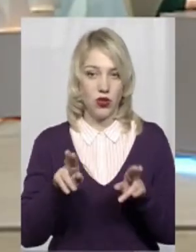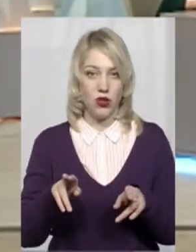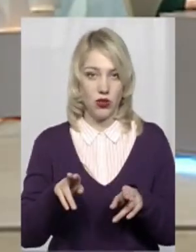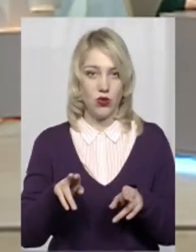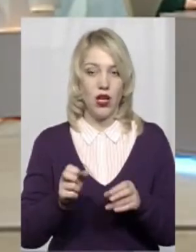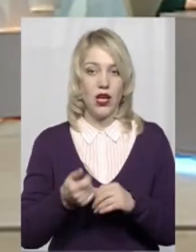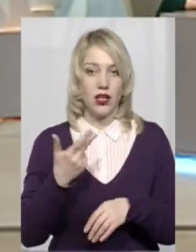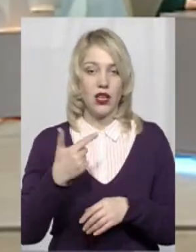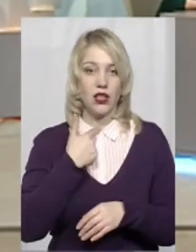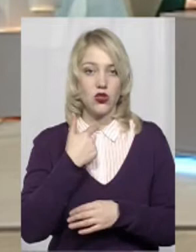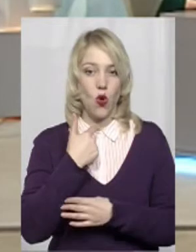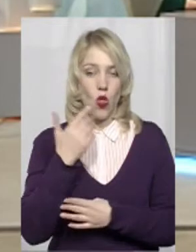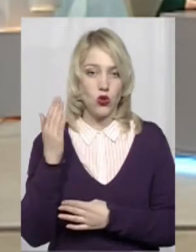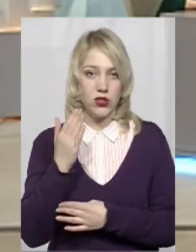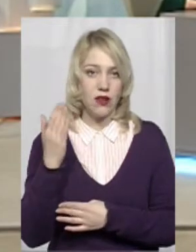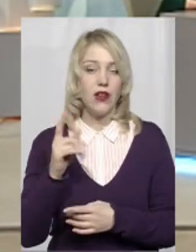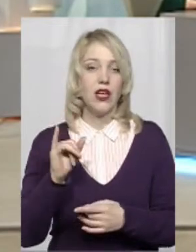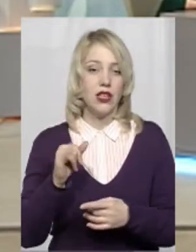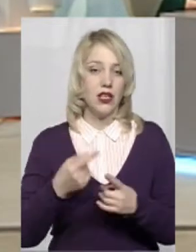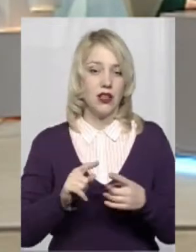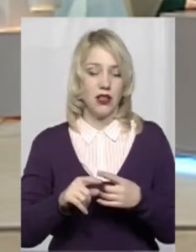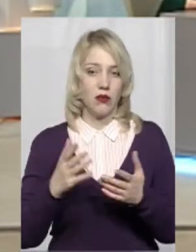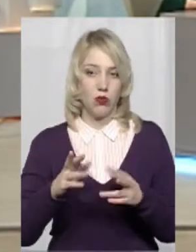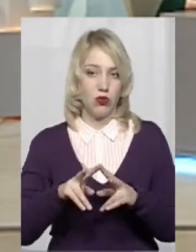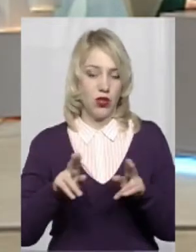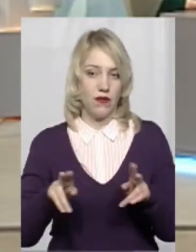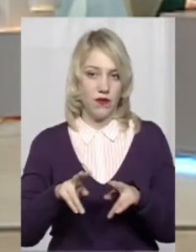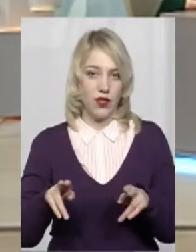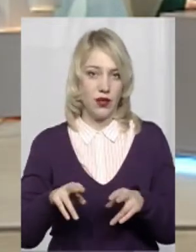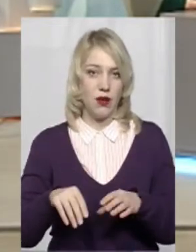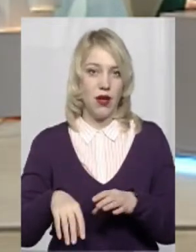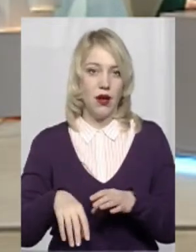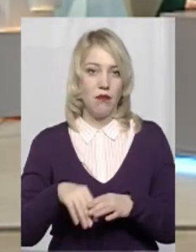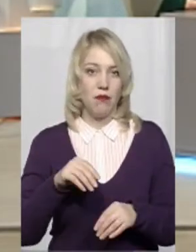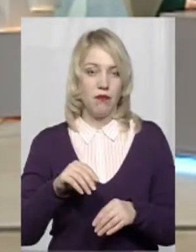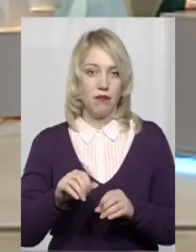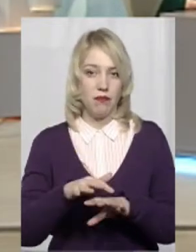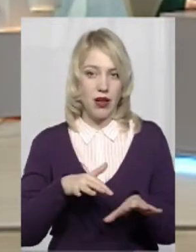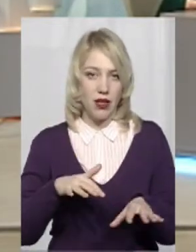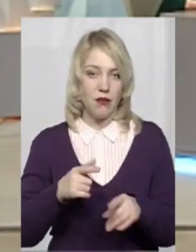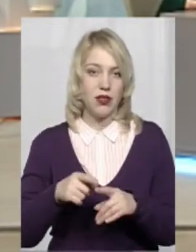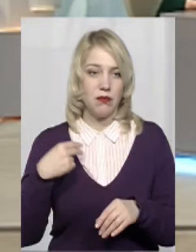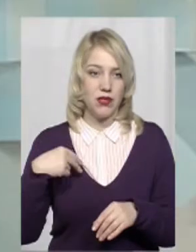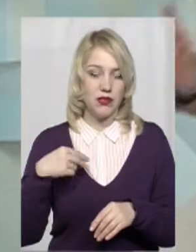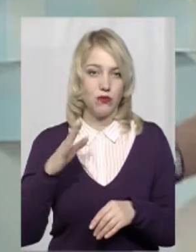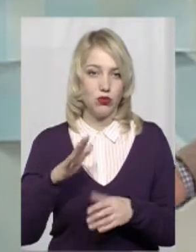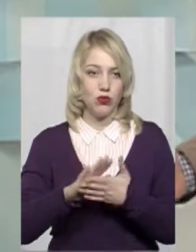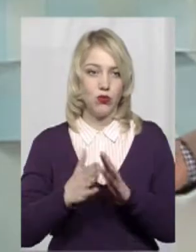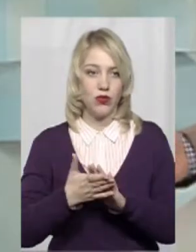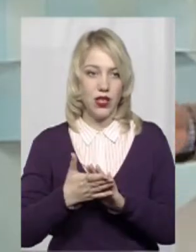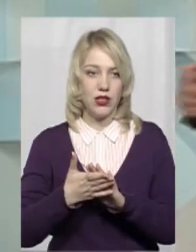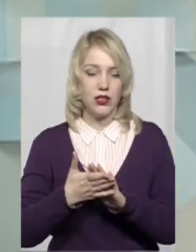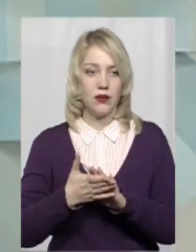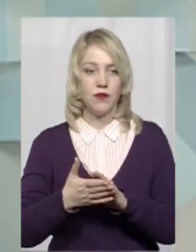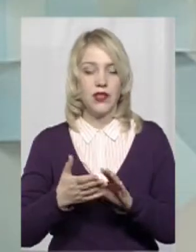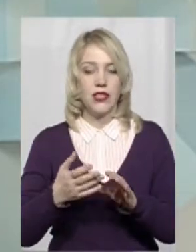відповідно, якщо нічого не станеться, такий же буде різний абсолютно парламент. І президенту потрібно буде вміти домовлятися саме з парламентом. Тому що він може внести